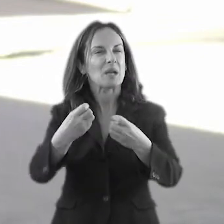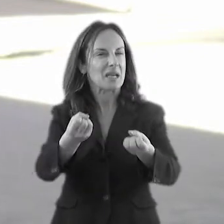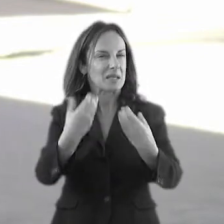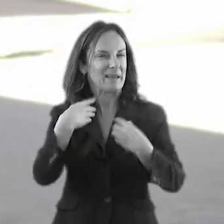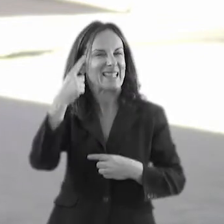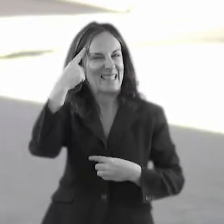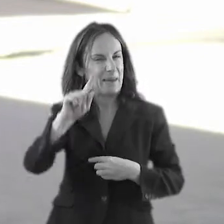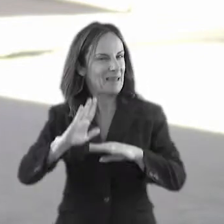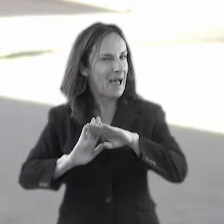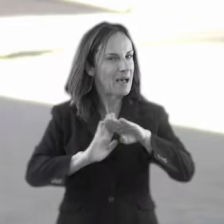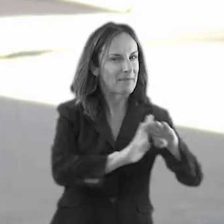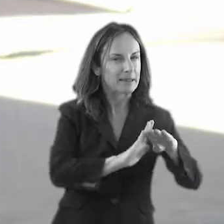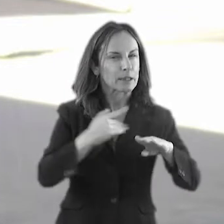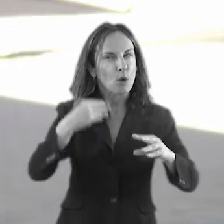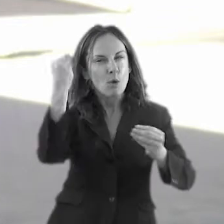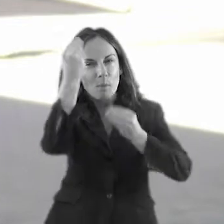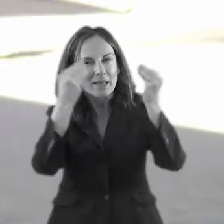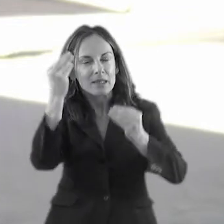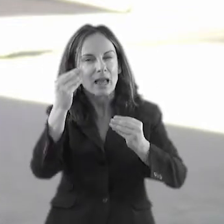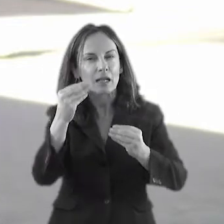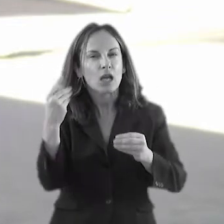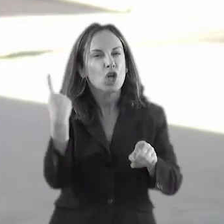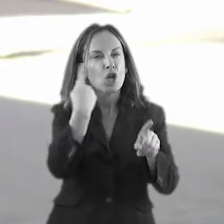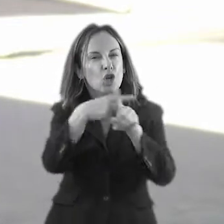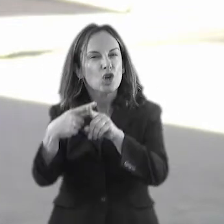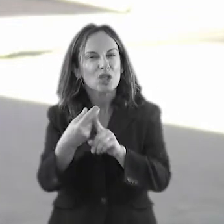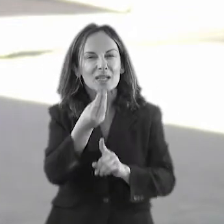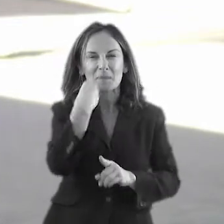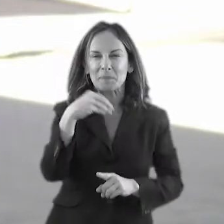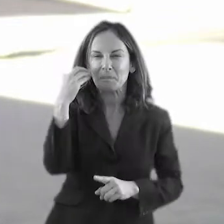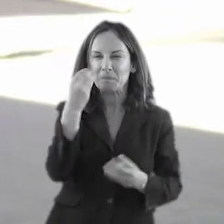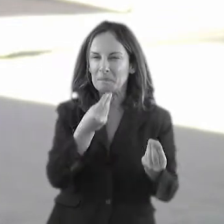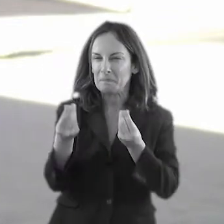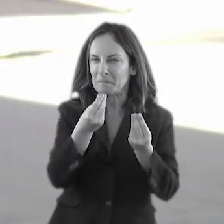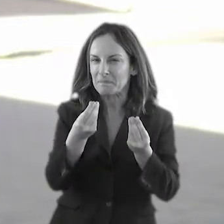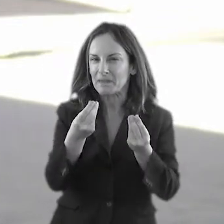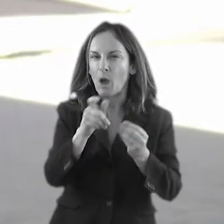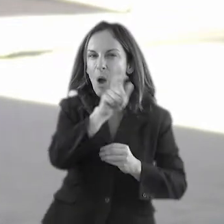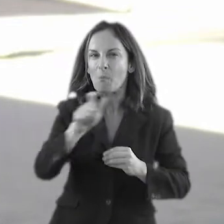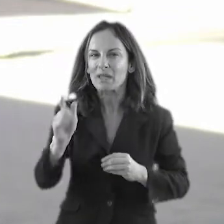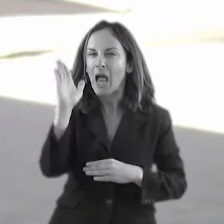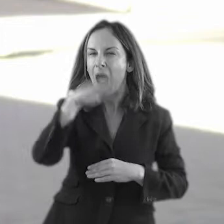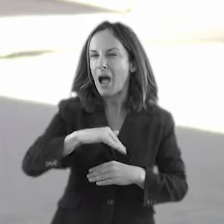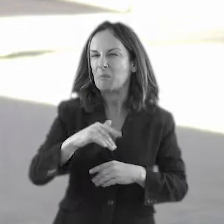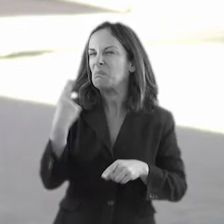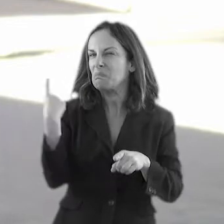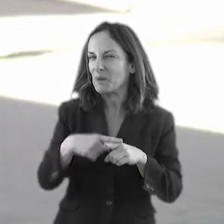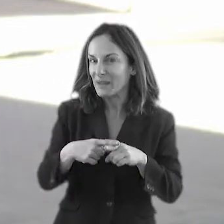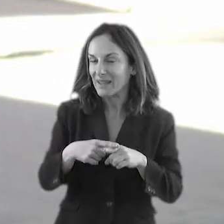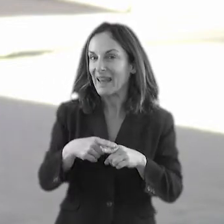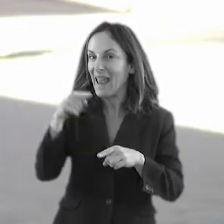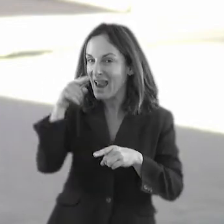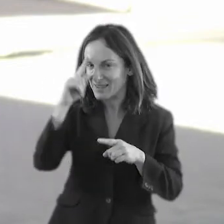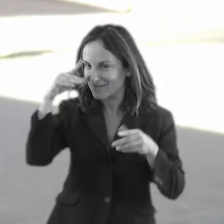faltar, què és el que no m'expliquen, qui no surt a la pel·lícula, qui no surt amb el conte. Llavors, a partir d'aquí has de recrear un discurs